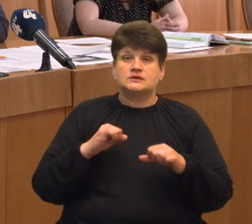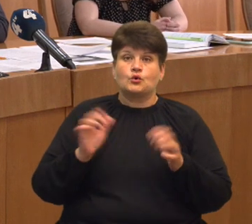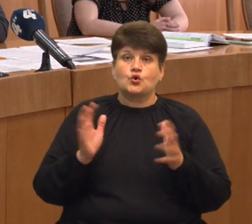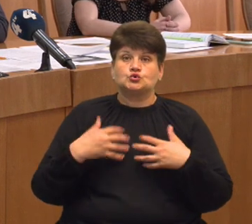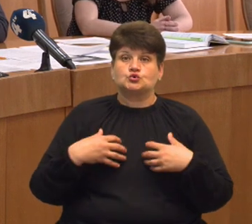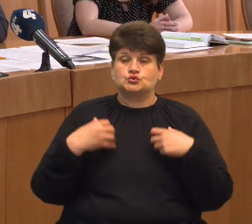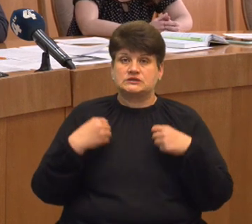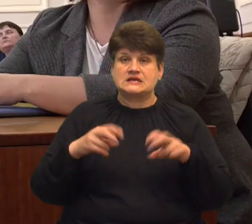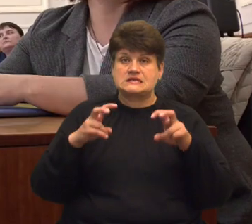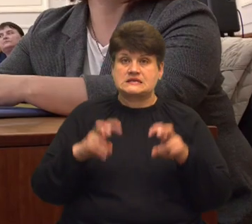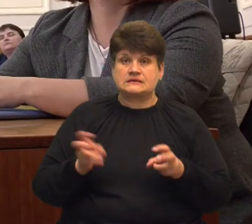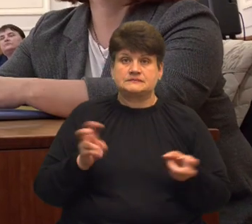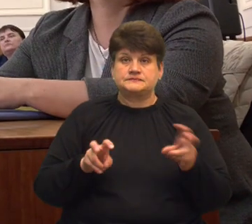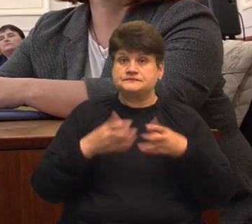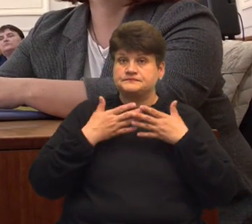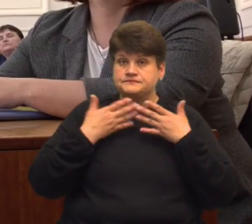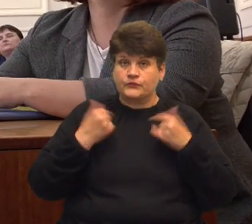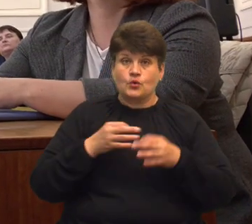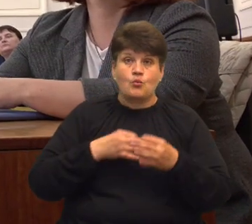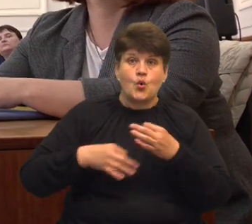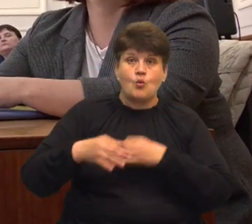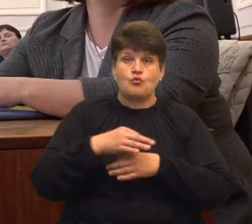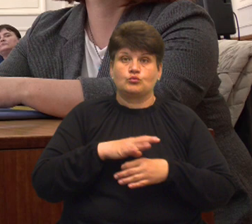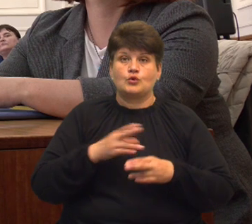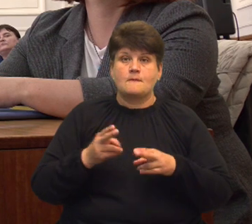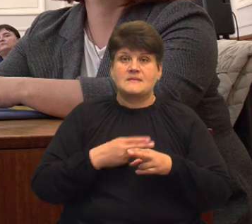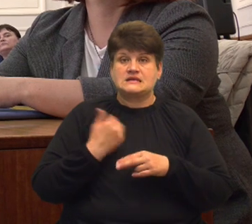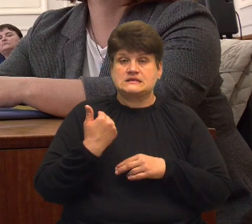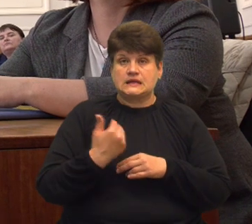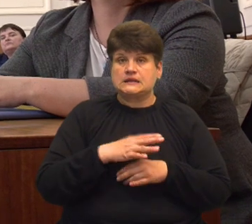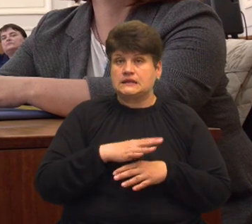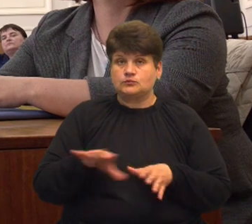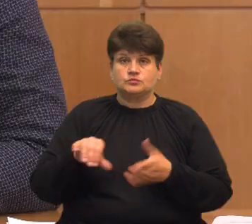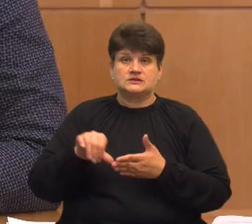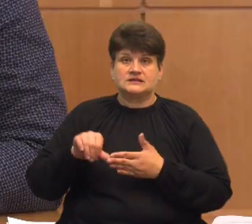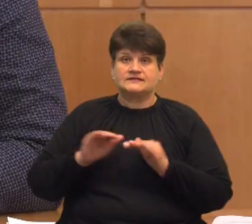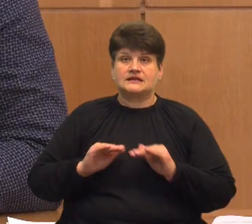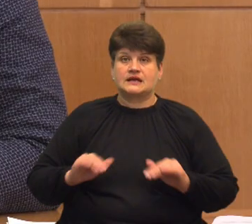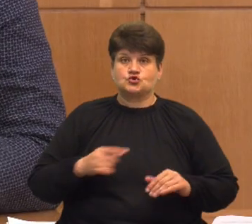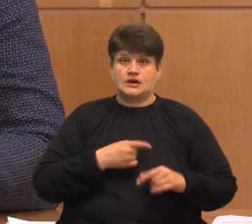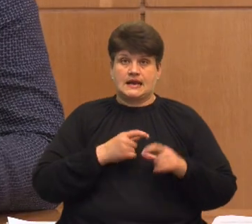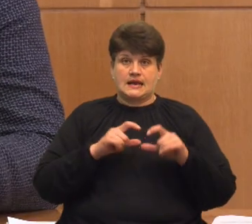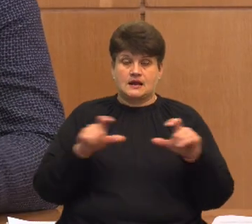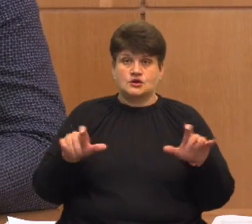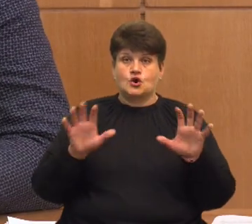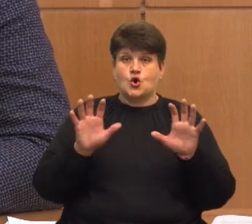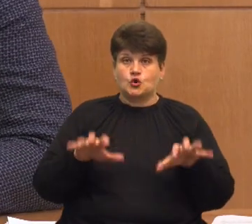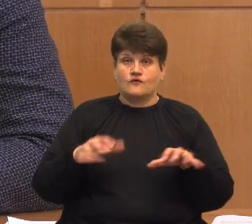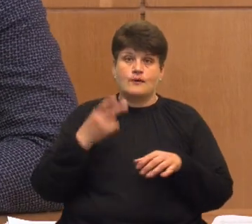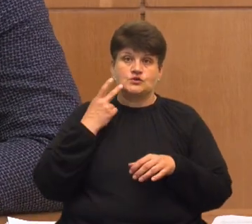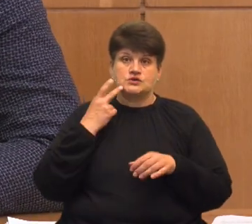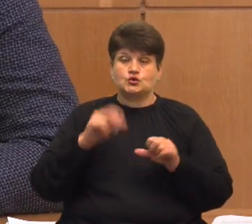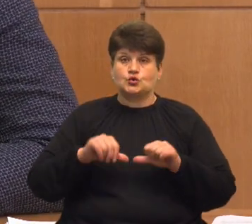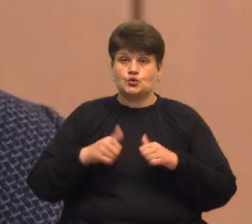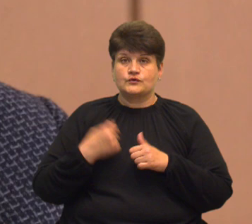'я на засідання не прийшли, тому обговорення відбулося без них. Не було й представників дитячої лікарні. Голова постійної комісії облради з